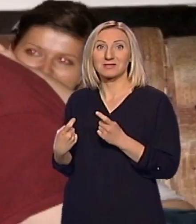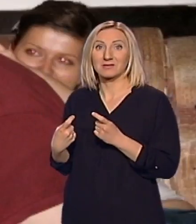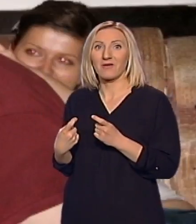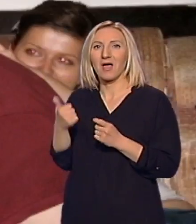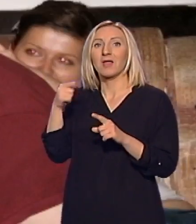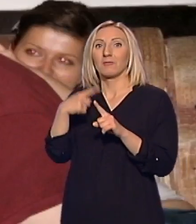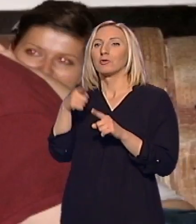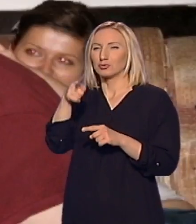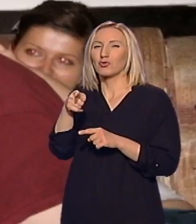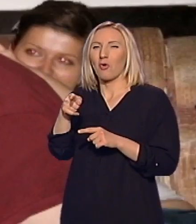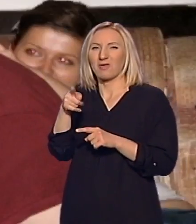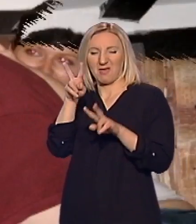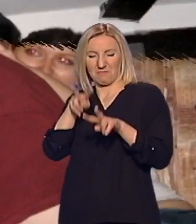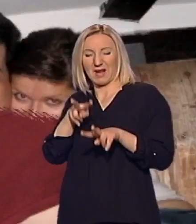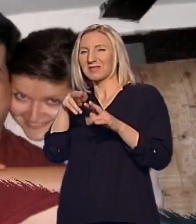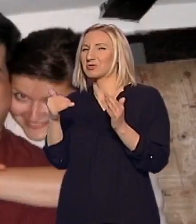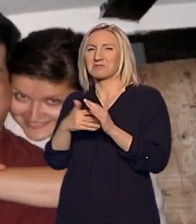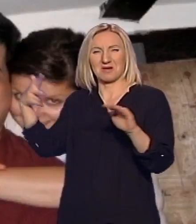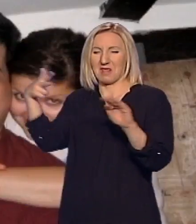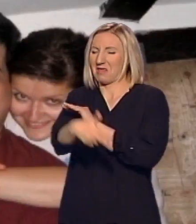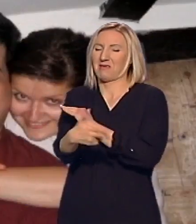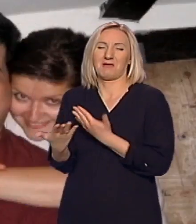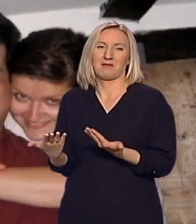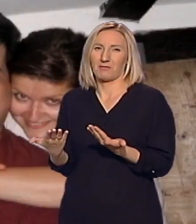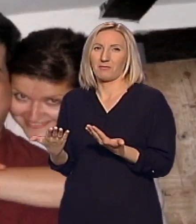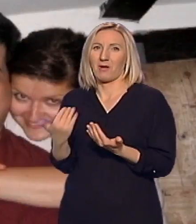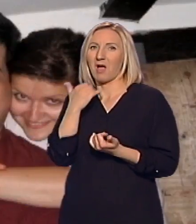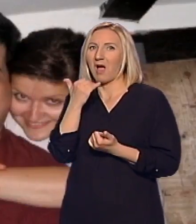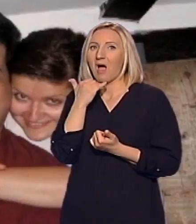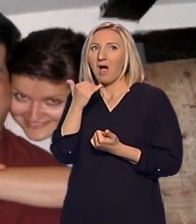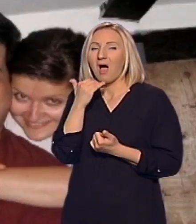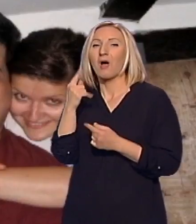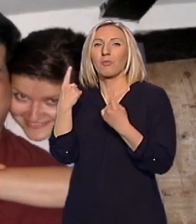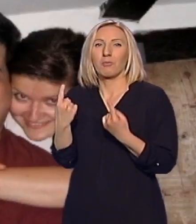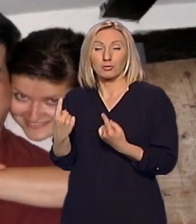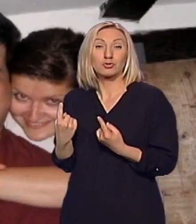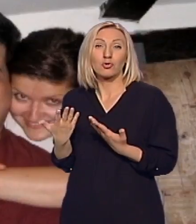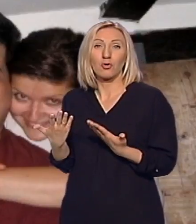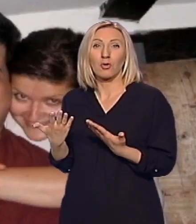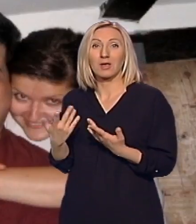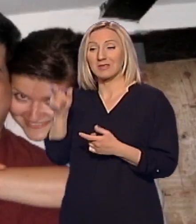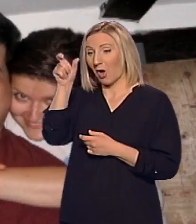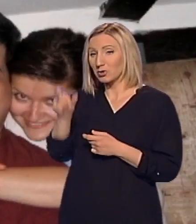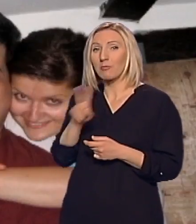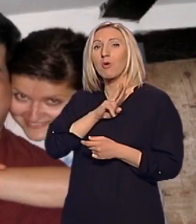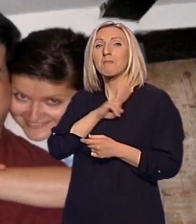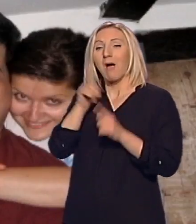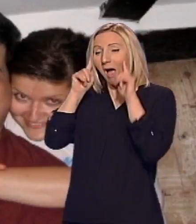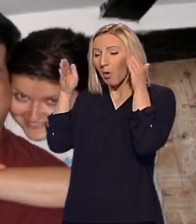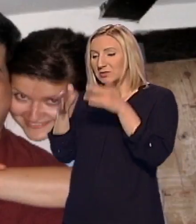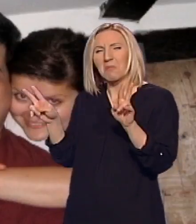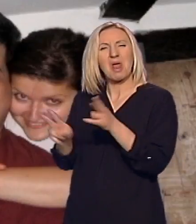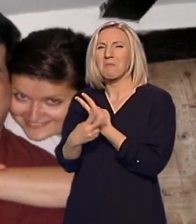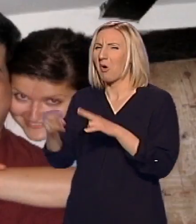predrasuda koju treba da srušimo ukoliko je uopšte toliko rasprostranjena. To je da osobe sa autizmom ne mogu da